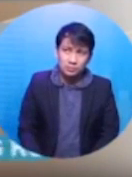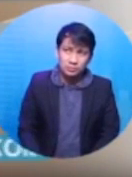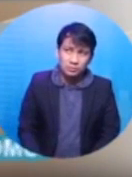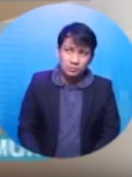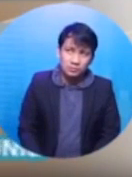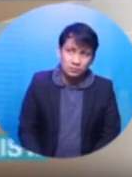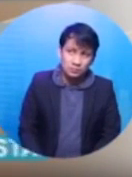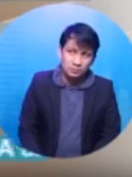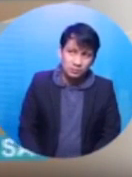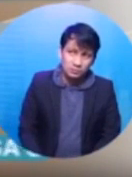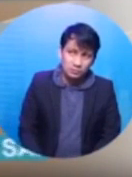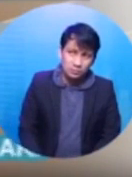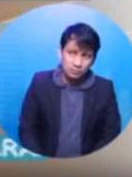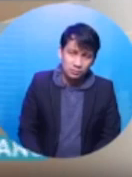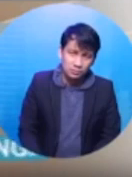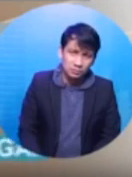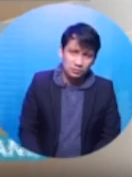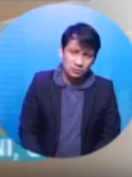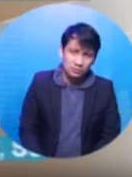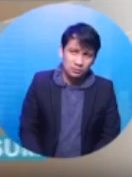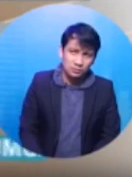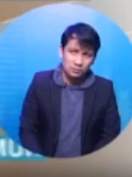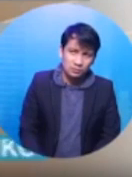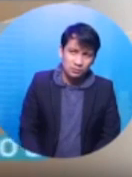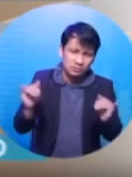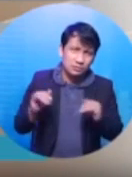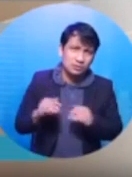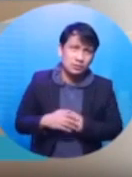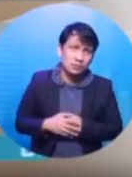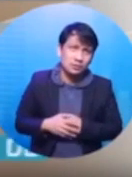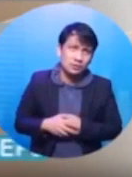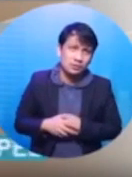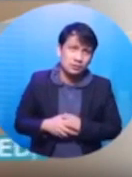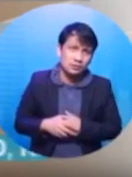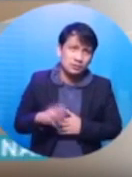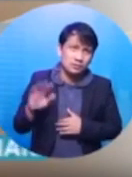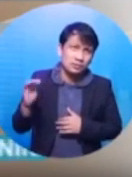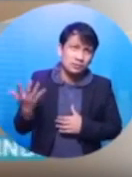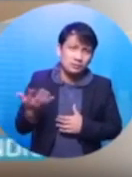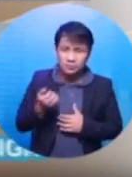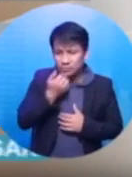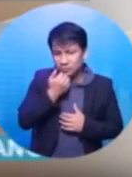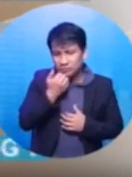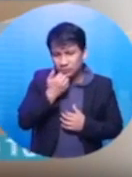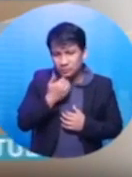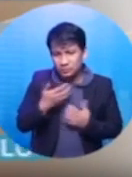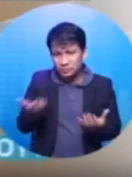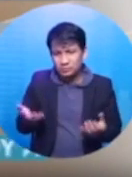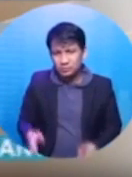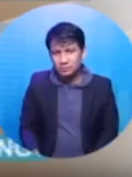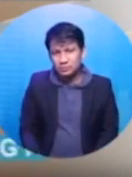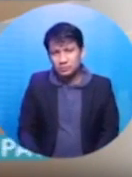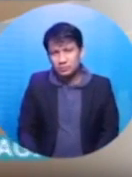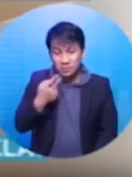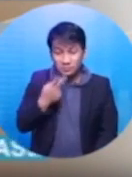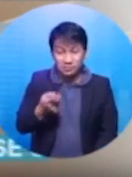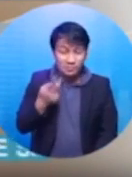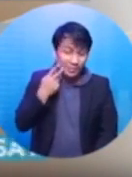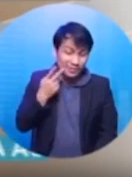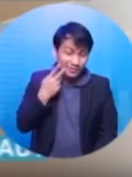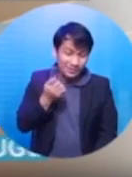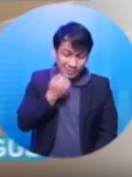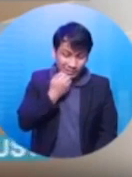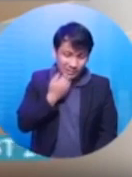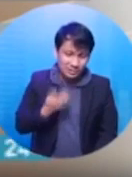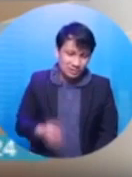kumbububog sa akin, pinagtulungan ako niyan, pati po yung ati ko. Wala po akong katalanan, sir. Okay. Wala po yung utang na loob, sir. Kasi